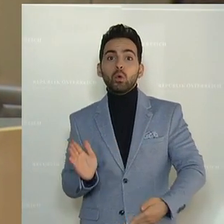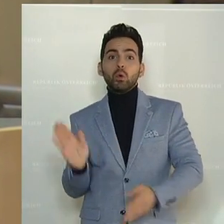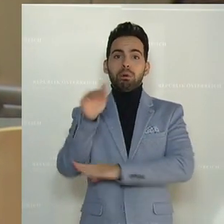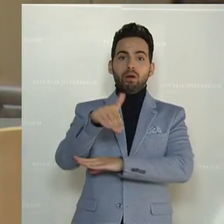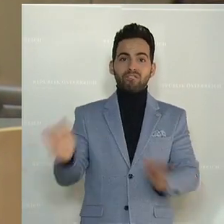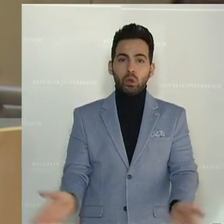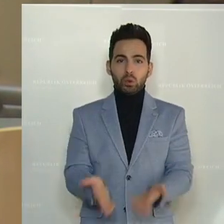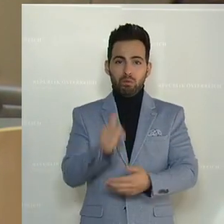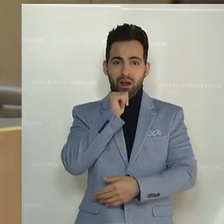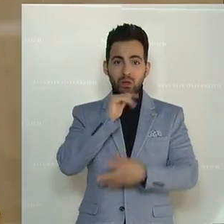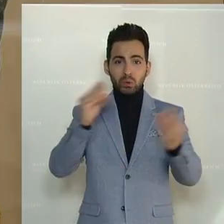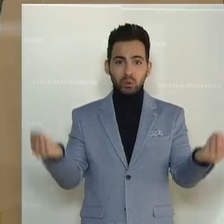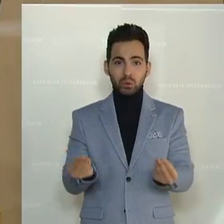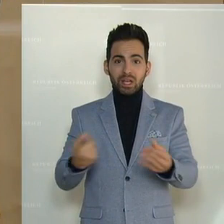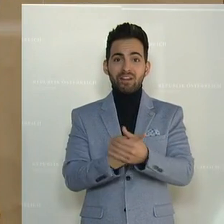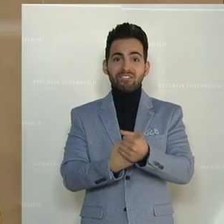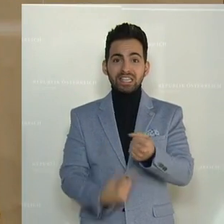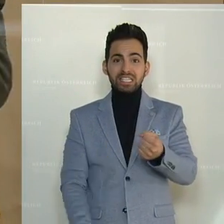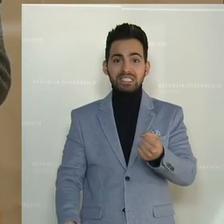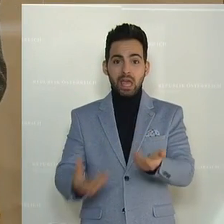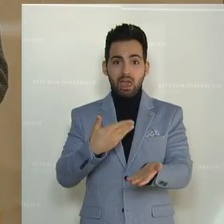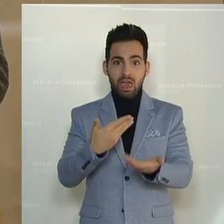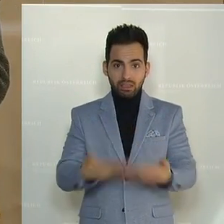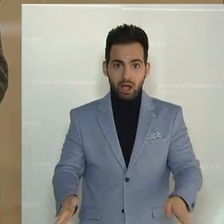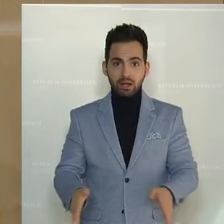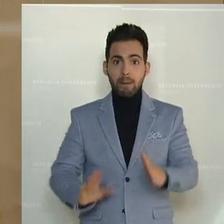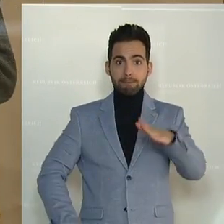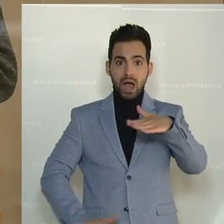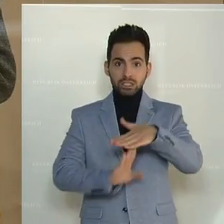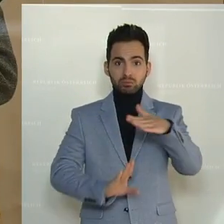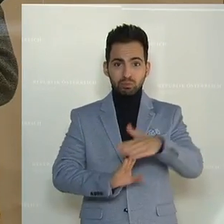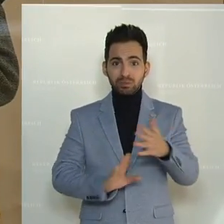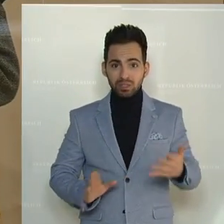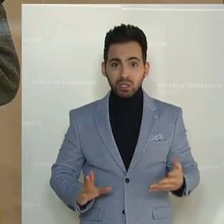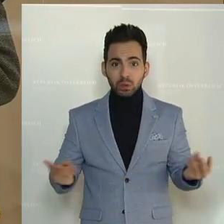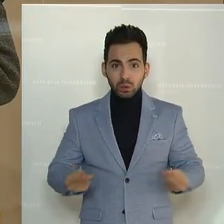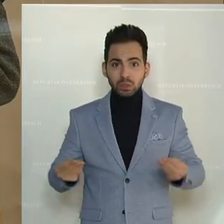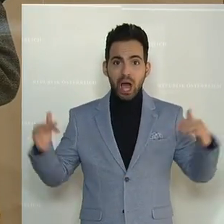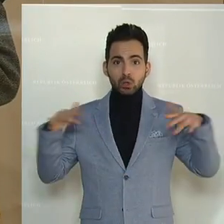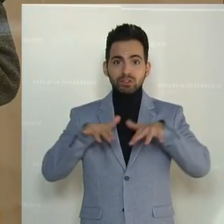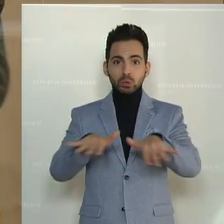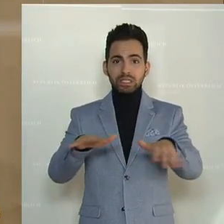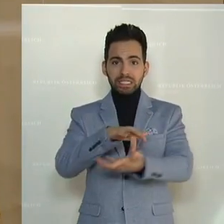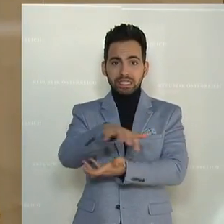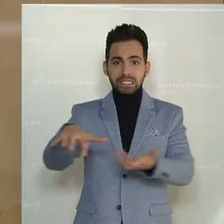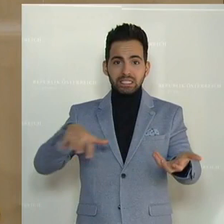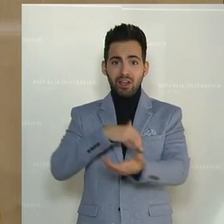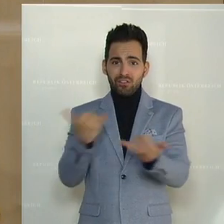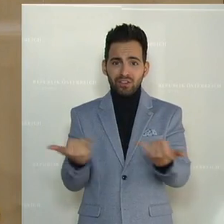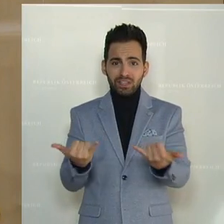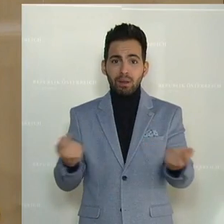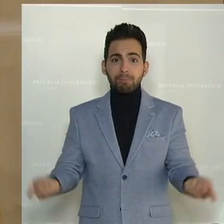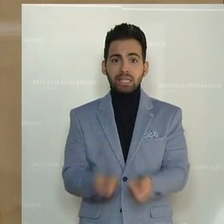können, weil der Anspruch auf Verdienstentgang ist maximal, das was man weniger hat wegen den Auswirkungen der Krise. Wie eine